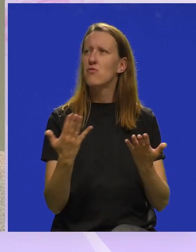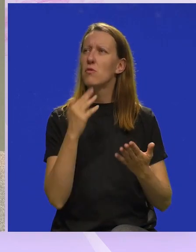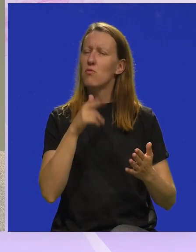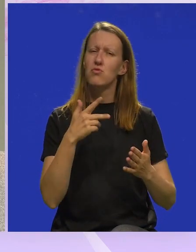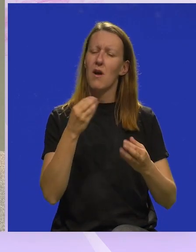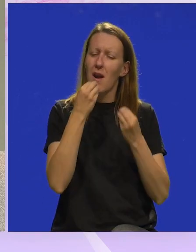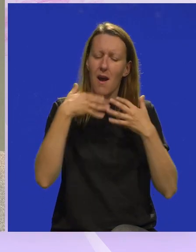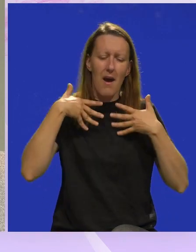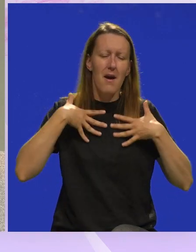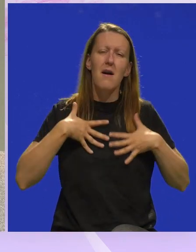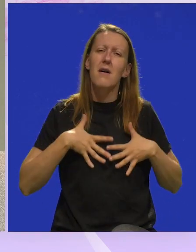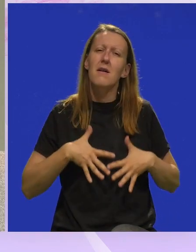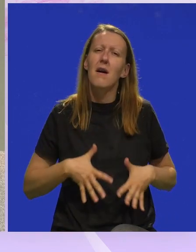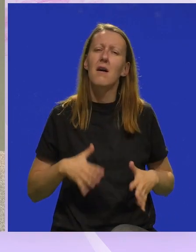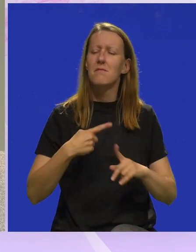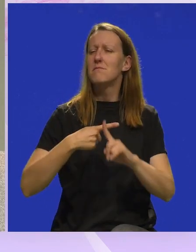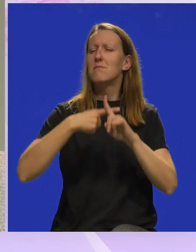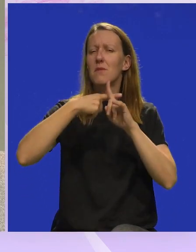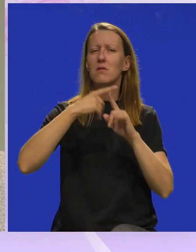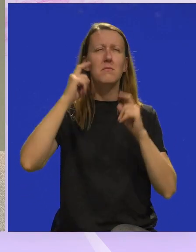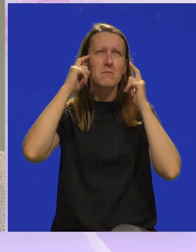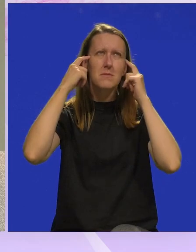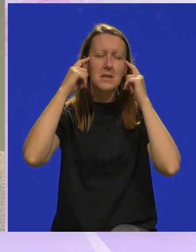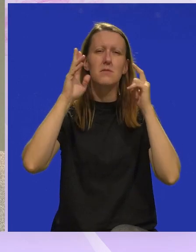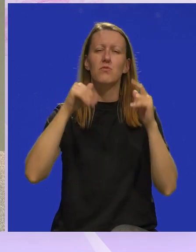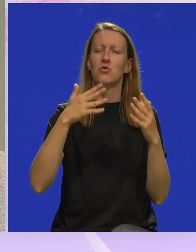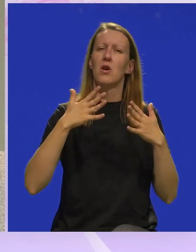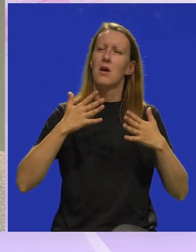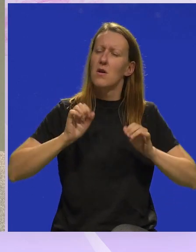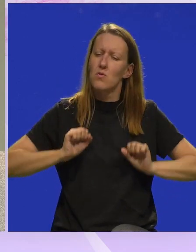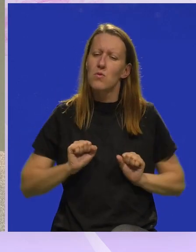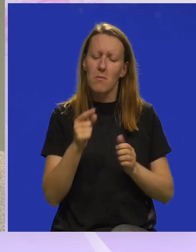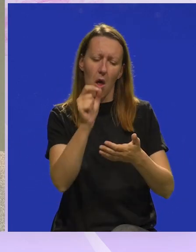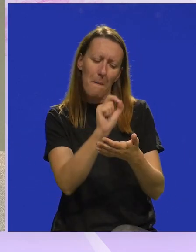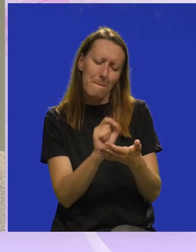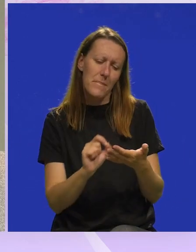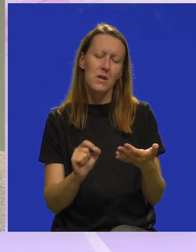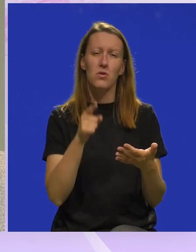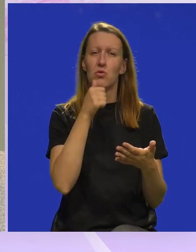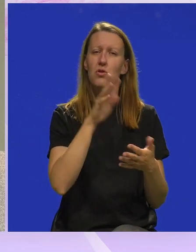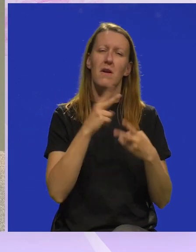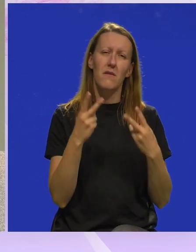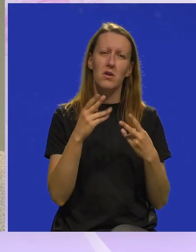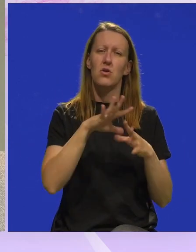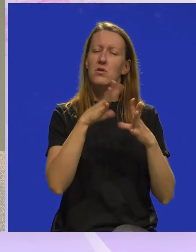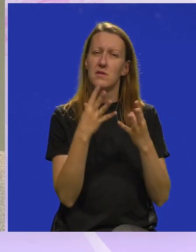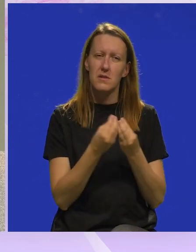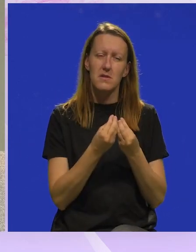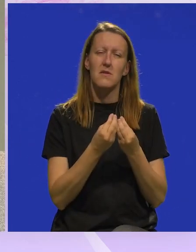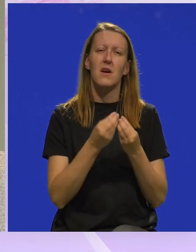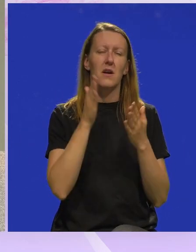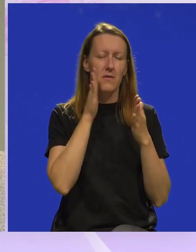što te može nahranit. Ono, misli, može te natjerat da malo pišeš. I ono što je najvažnije svega,